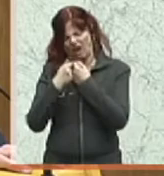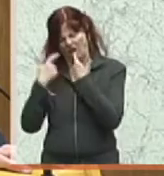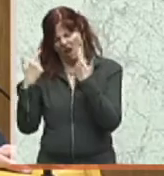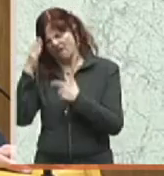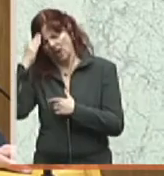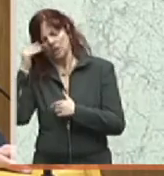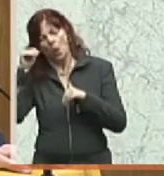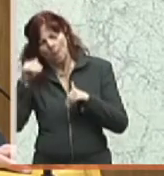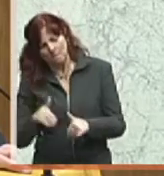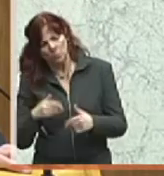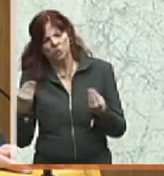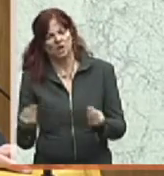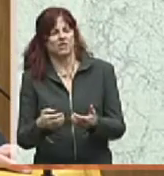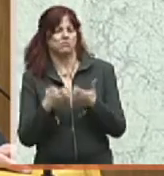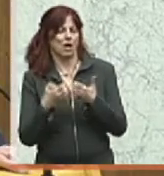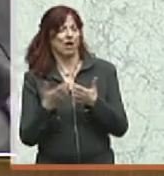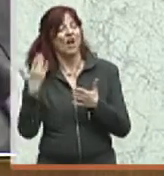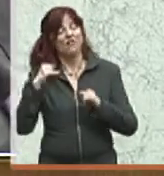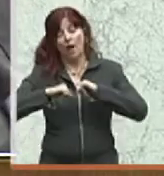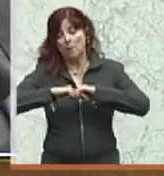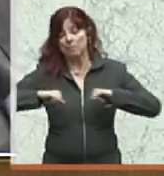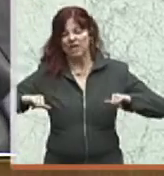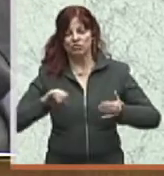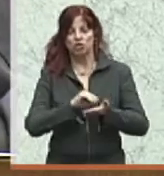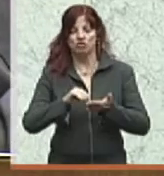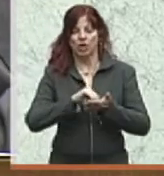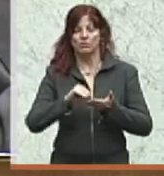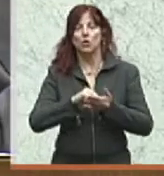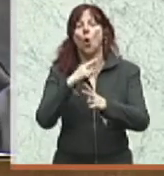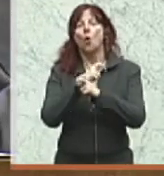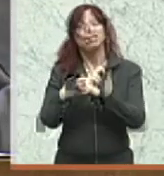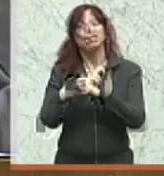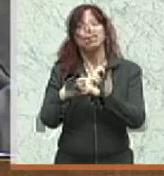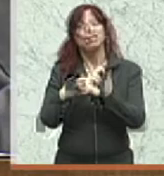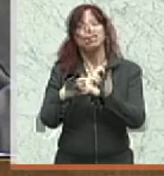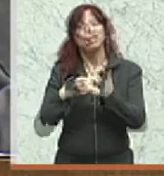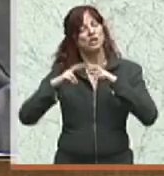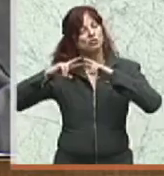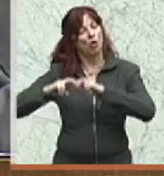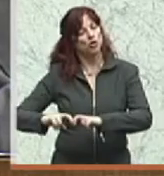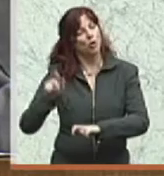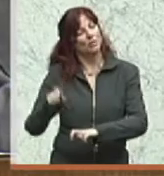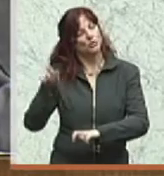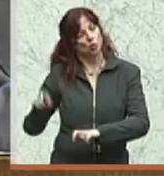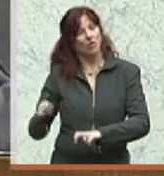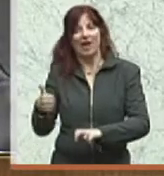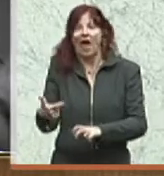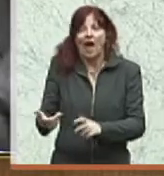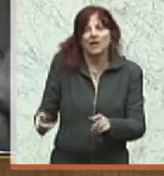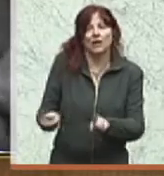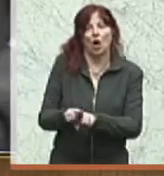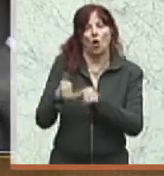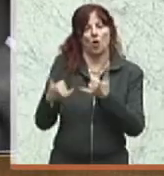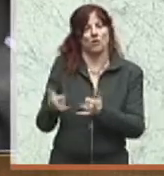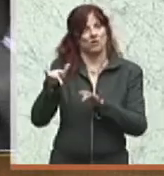Historikerinnen und Historiker dieses Landes. Einige sind ja auch da. Was dann dazu geführt hat, dass es